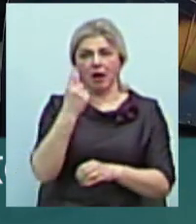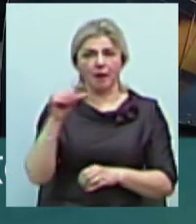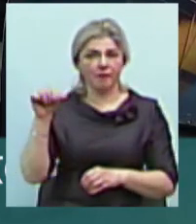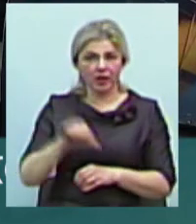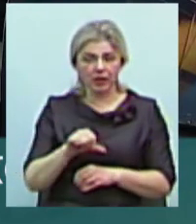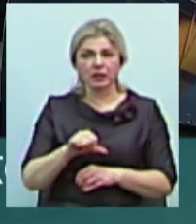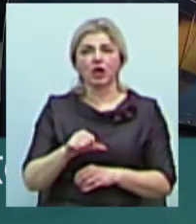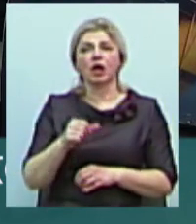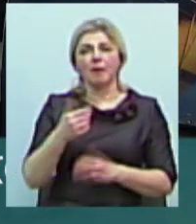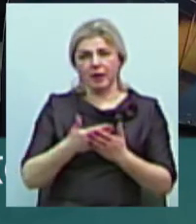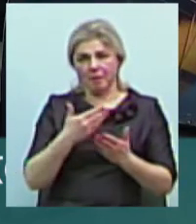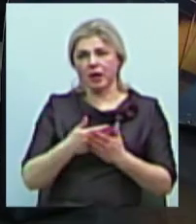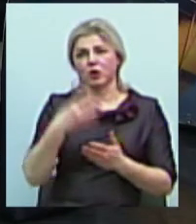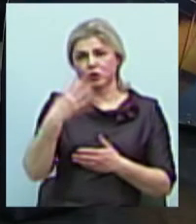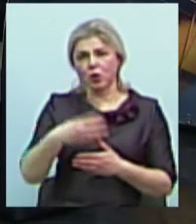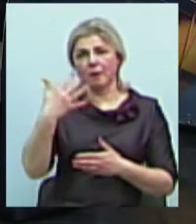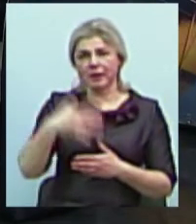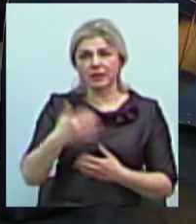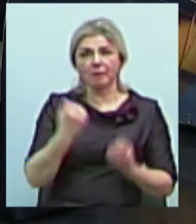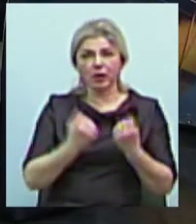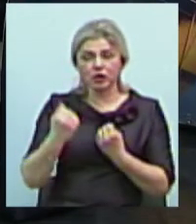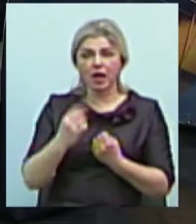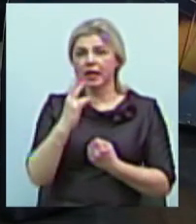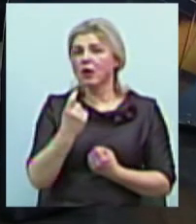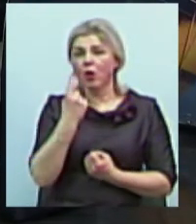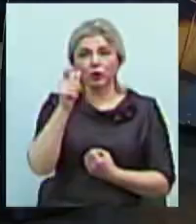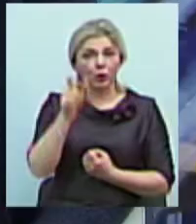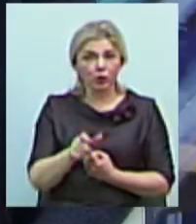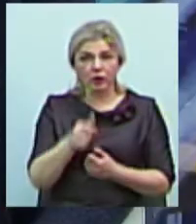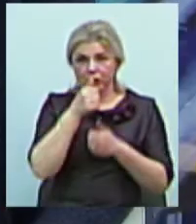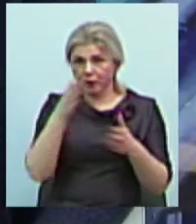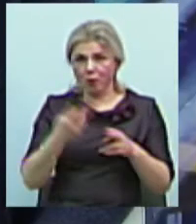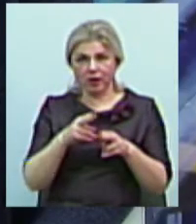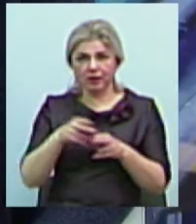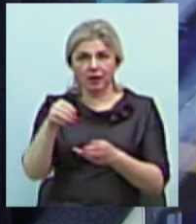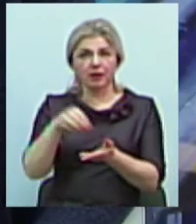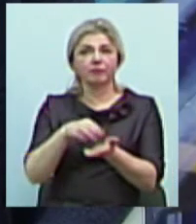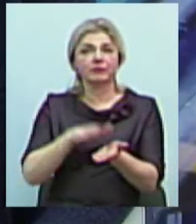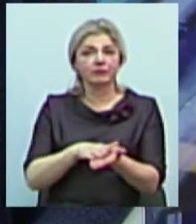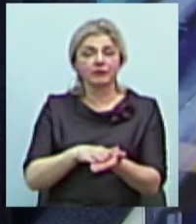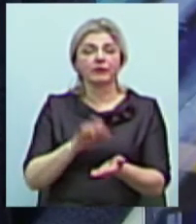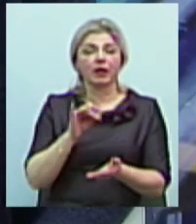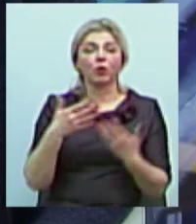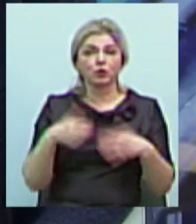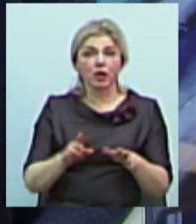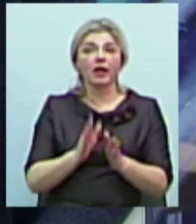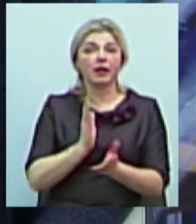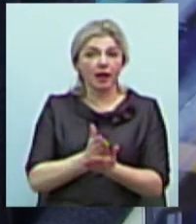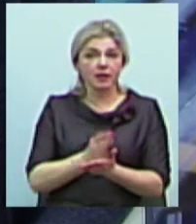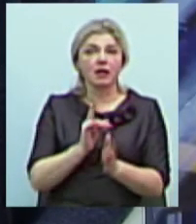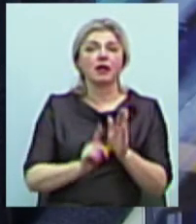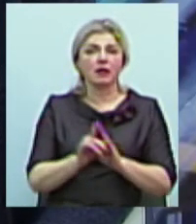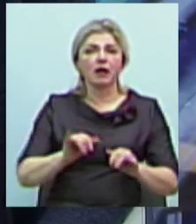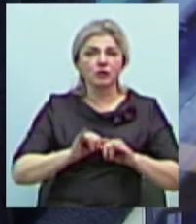40-50 одиниць, то ви вже зрозумієте, що жодна людина не зможе це зафіксувати. Тому є і вже впроваджено систему